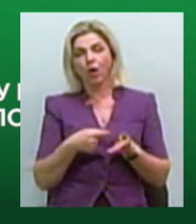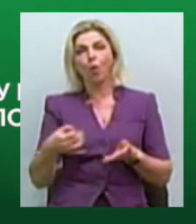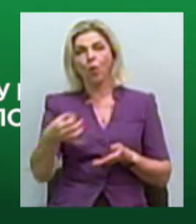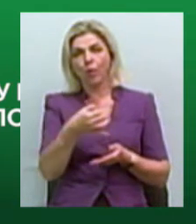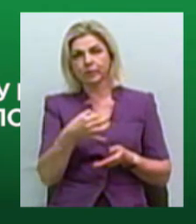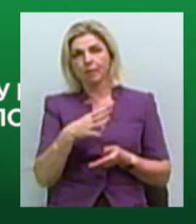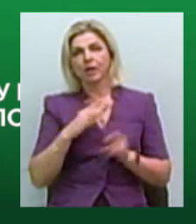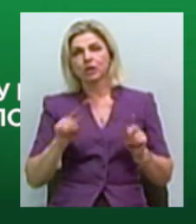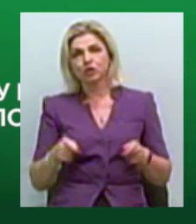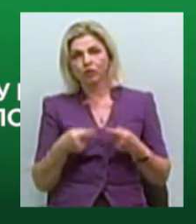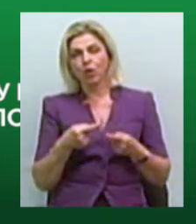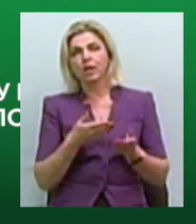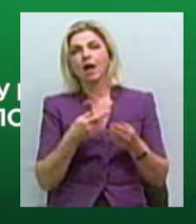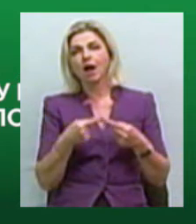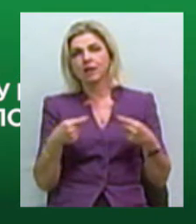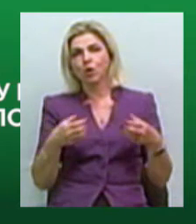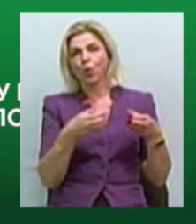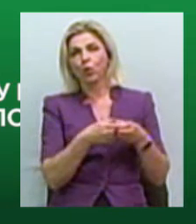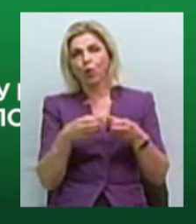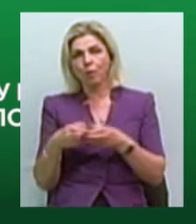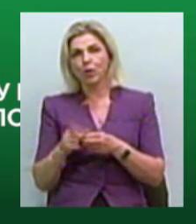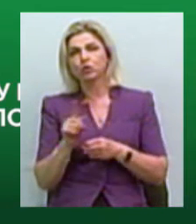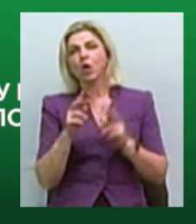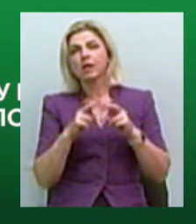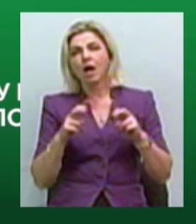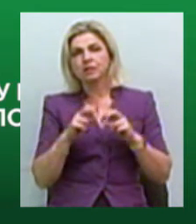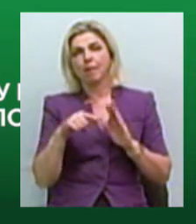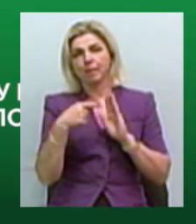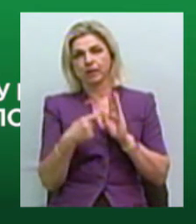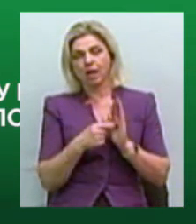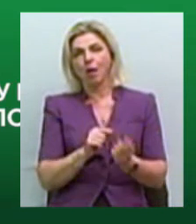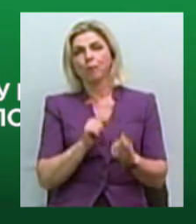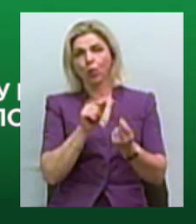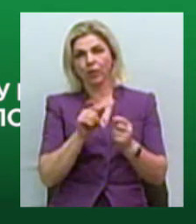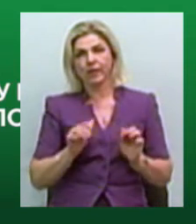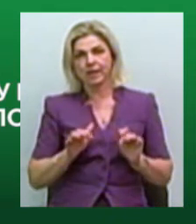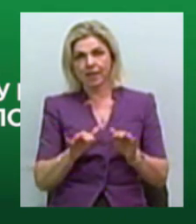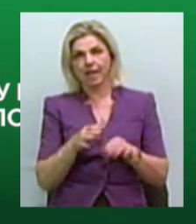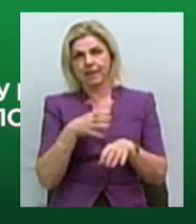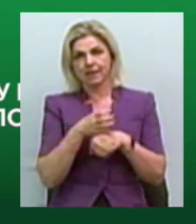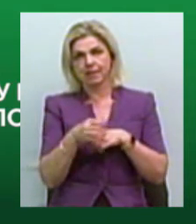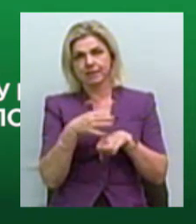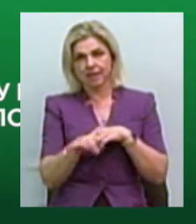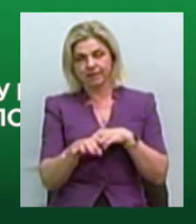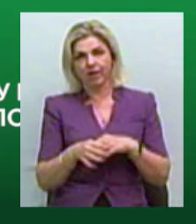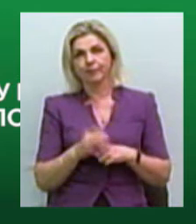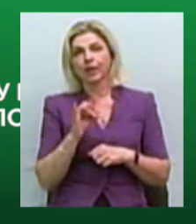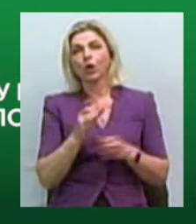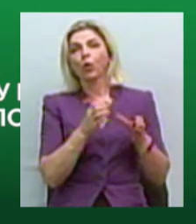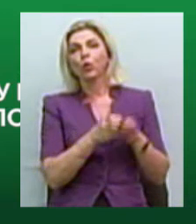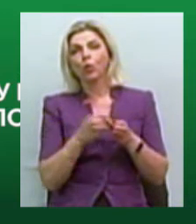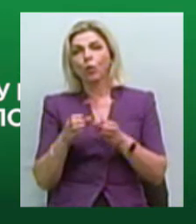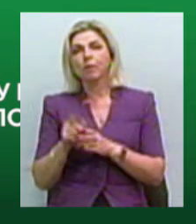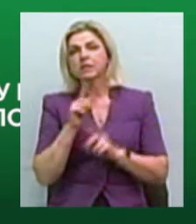були створені межсекторальні групи, які розглядають питання виключно протидії насильству. І групи